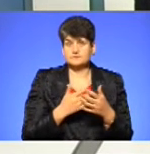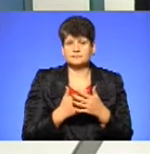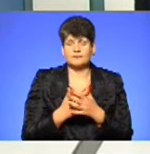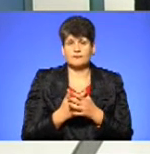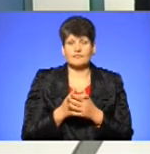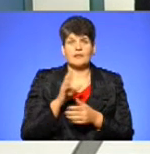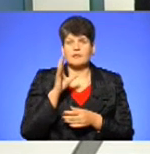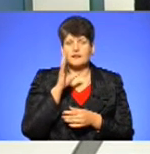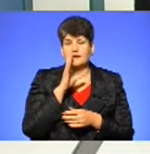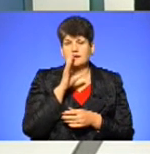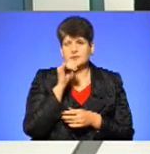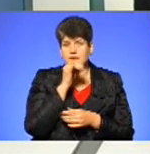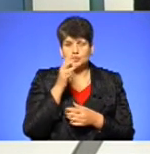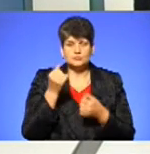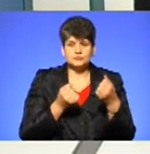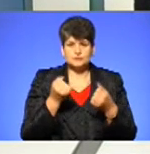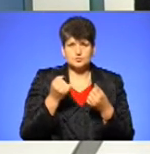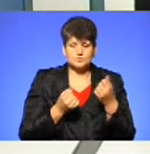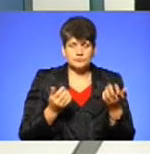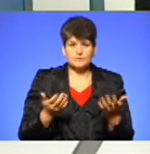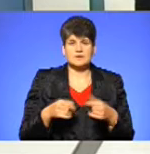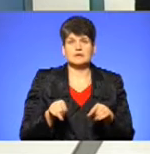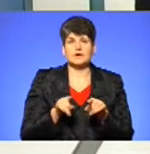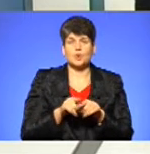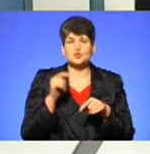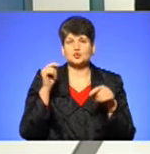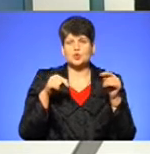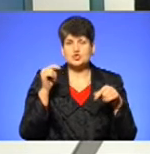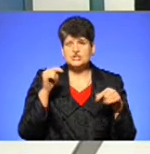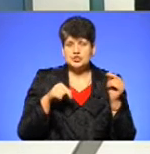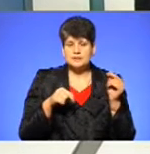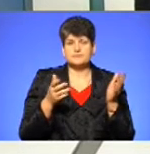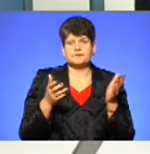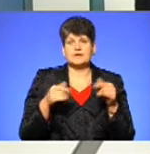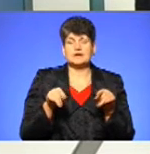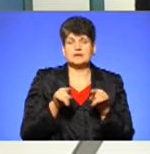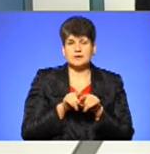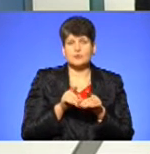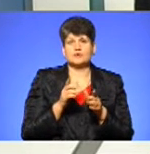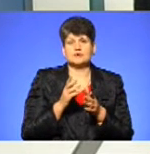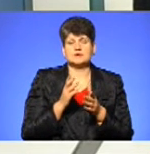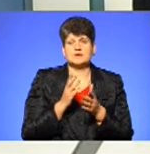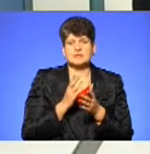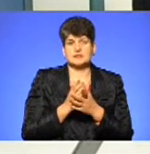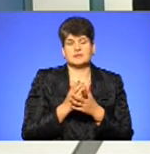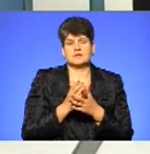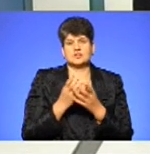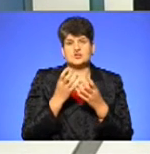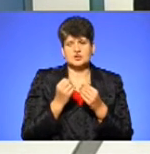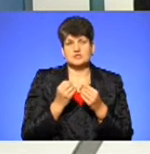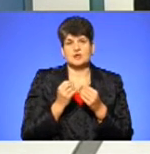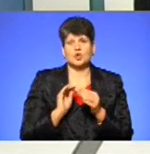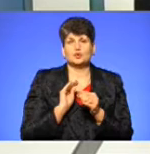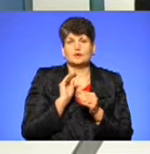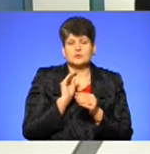не впоруються з кермуванням. Також дощі також даєте супутню обставину для того, що